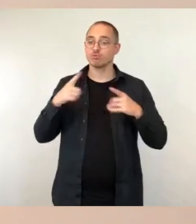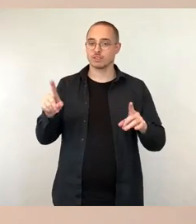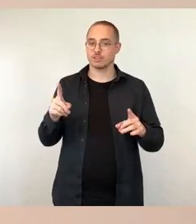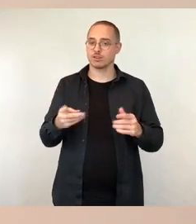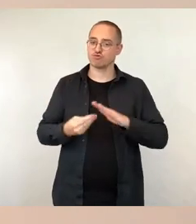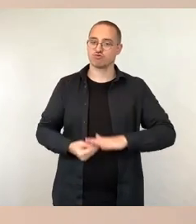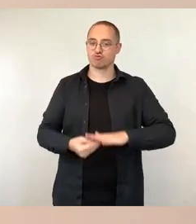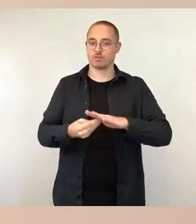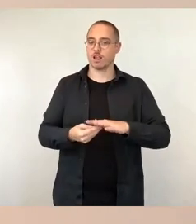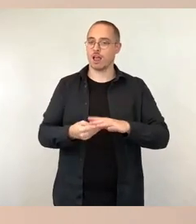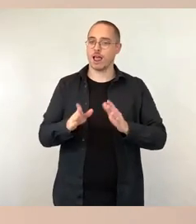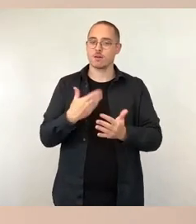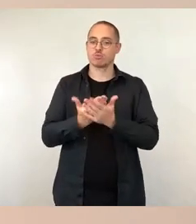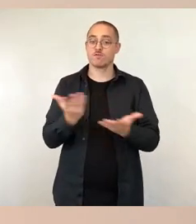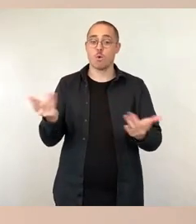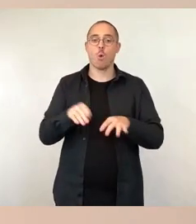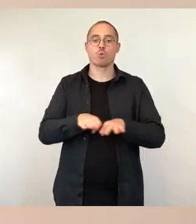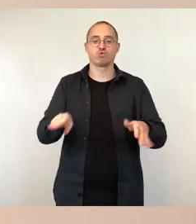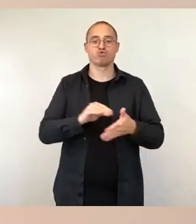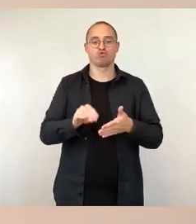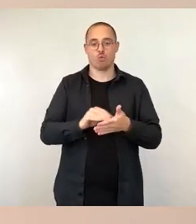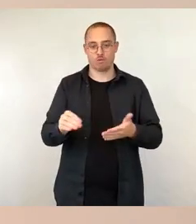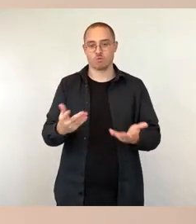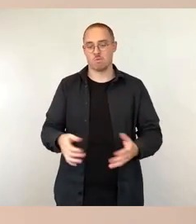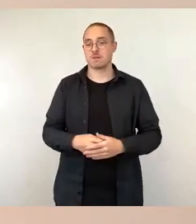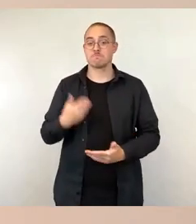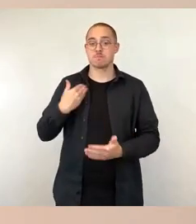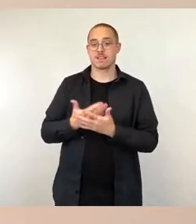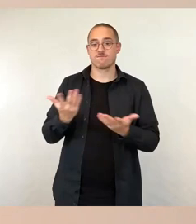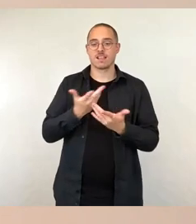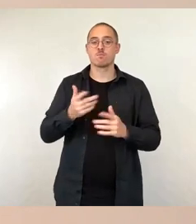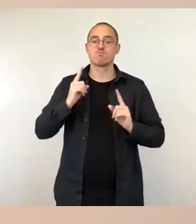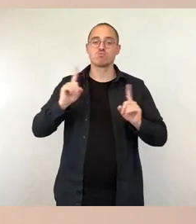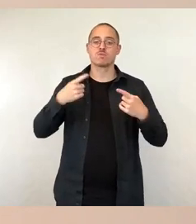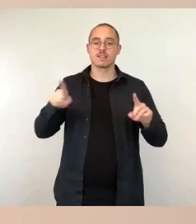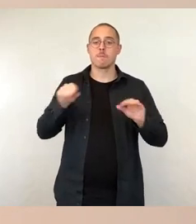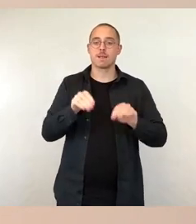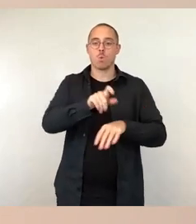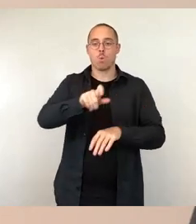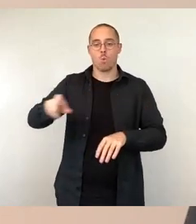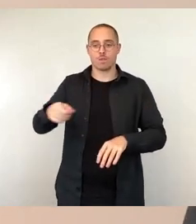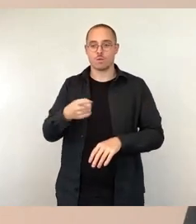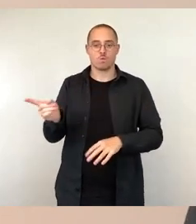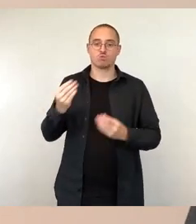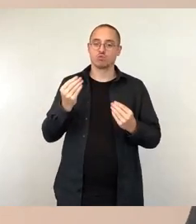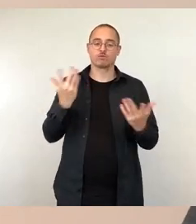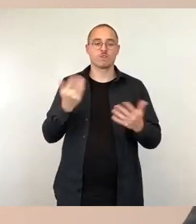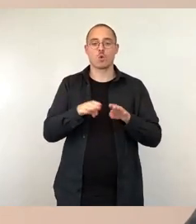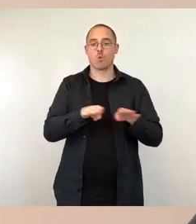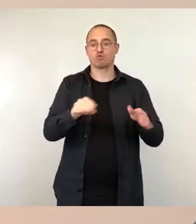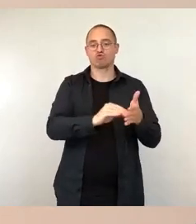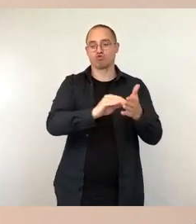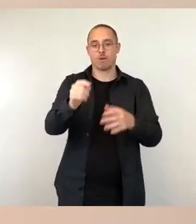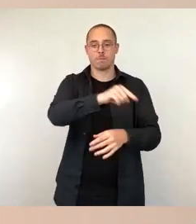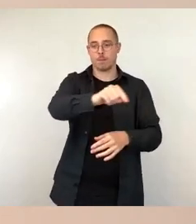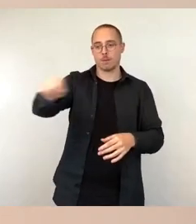Musikpädagoginnen des HSKD in eine ganze Reihe von Grundschulen gehen, erst vorgestern war im Kulturpalast das große